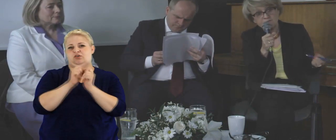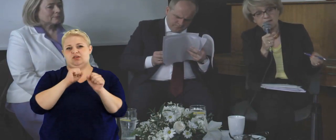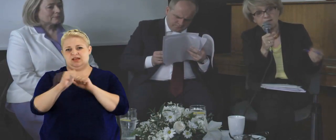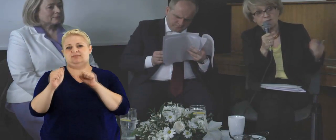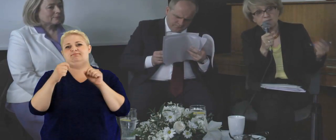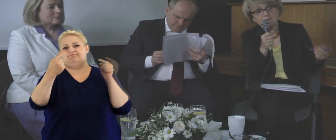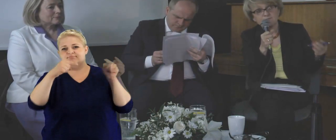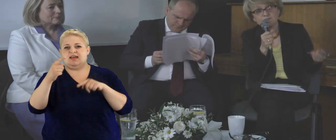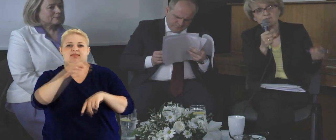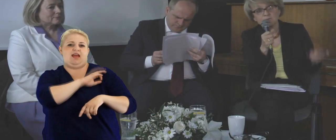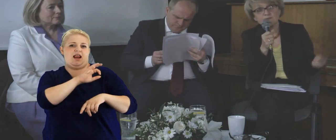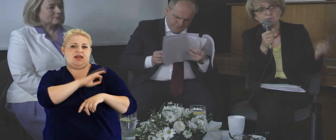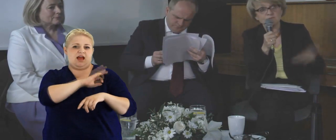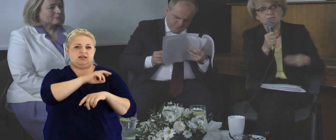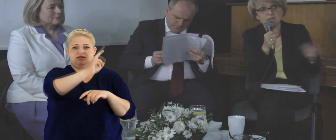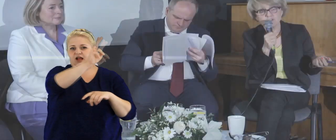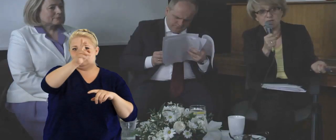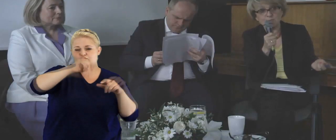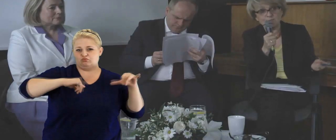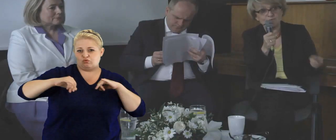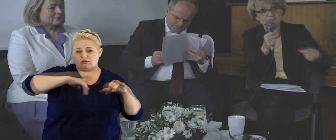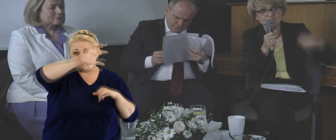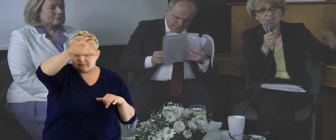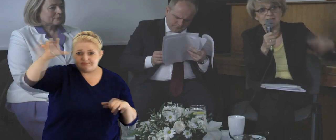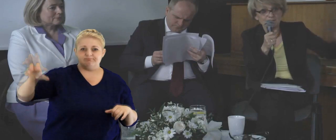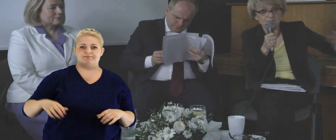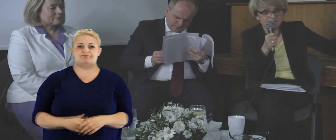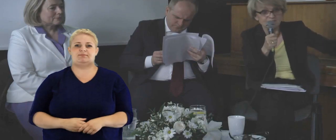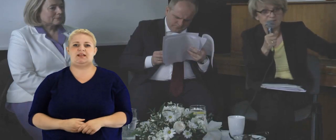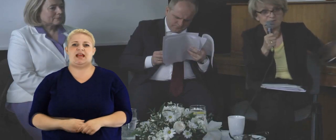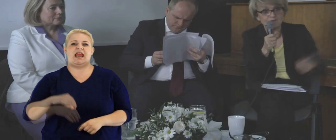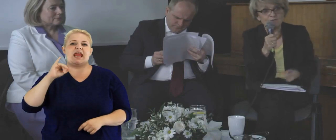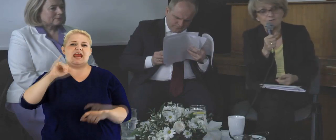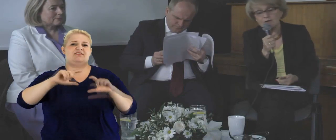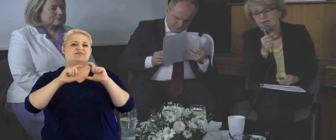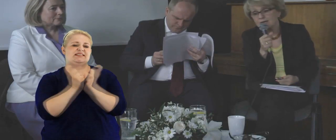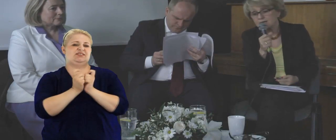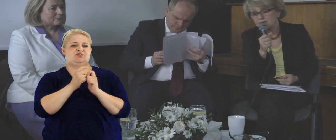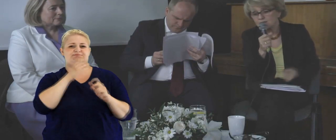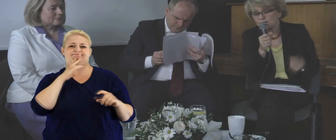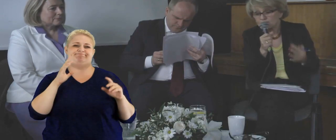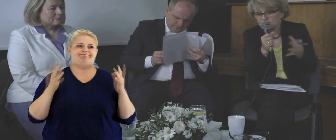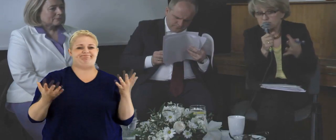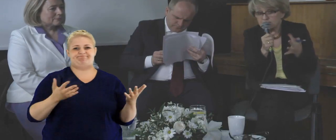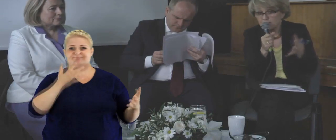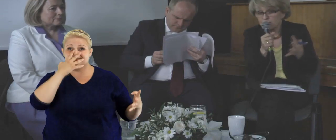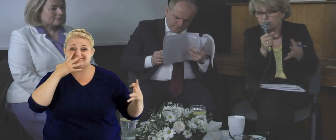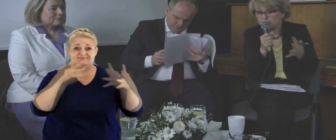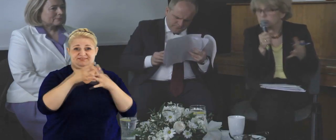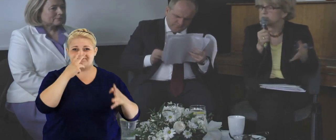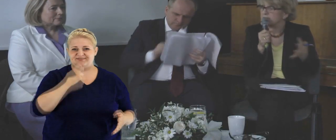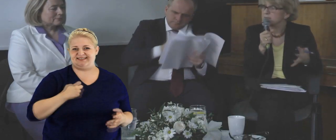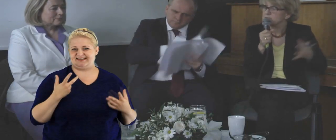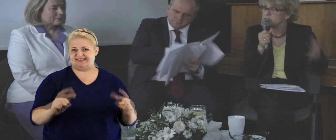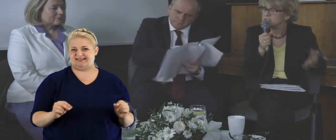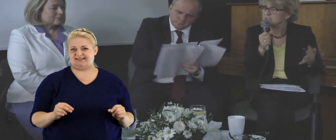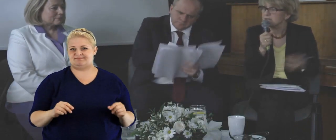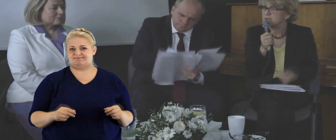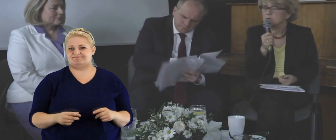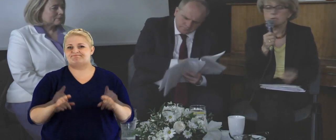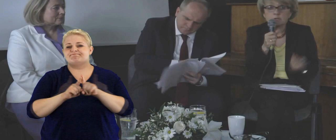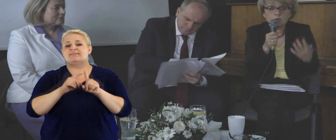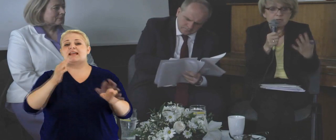są przygotowywane i to się tam wszystko odbywa przy udziale szerpów, czyli delegatów z każdego rządu i to wszystko przestało jakby być takie